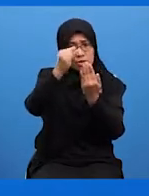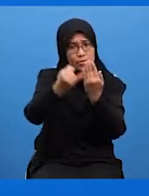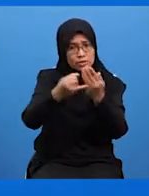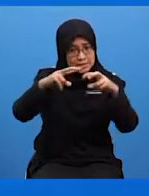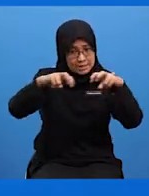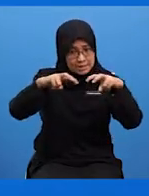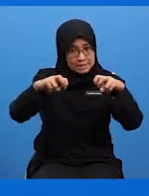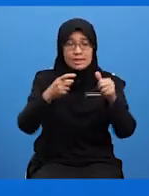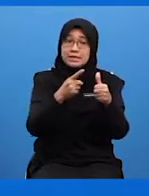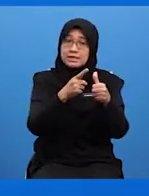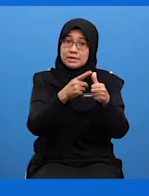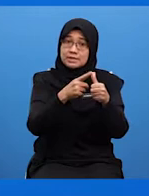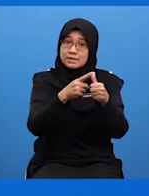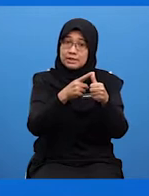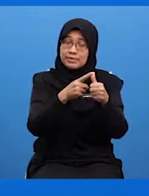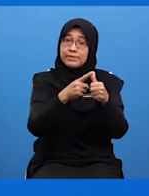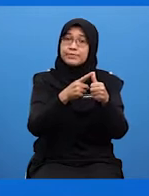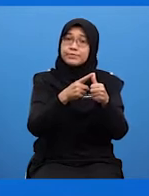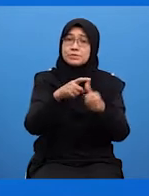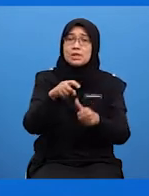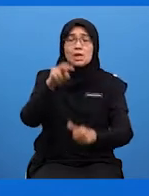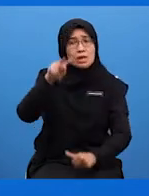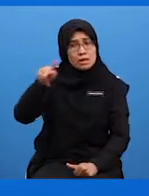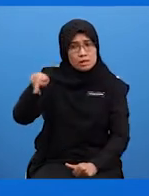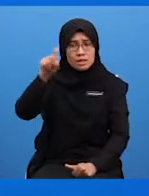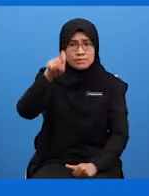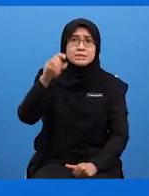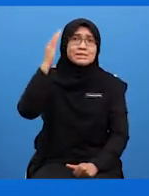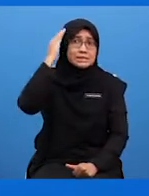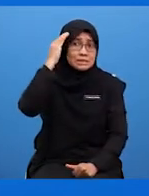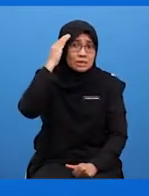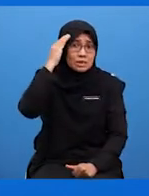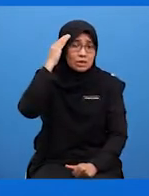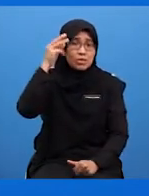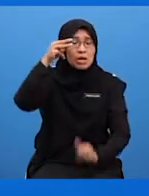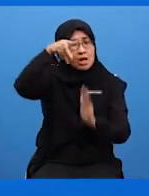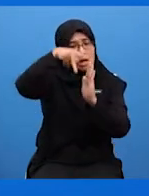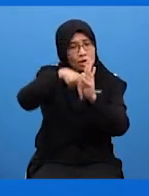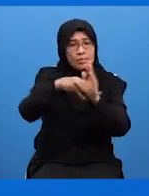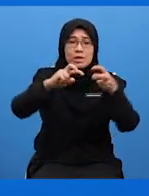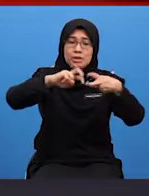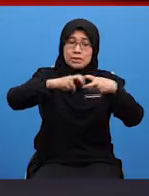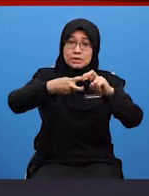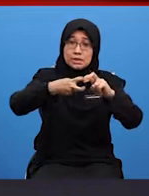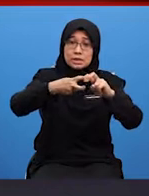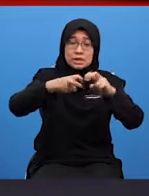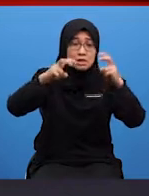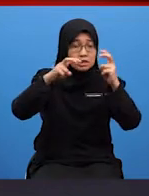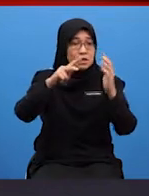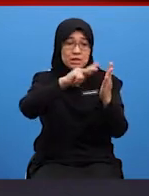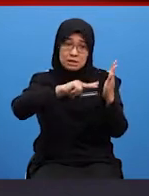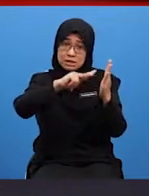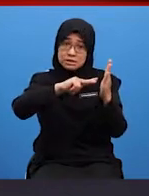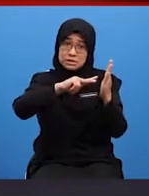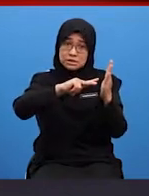Pertamanya, pelajar-pelajar perlu mengetahui tentang permasalahan kajian Apakah